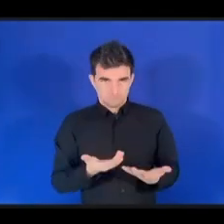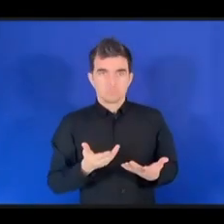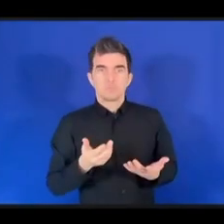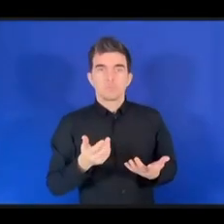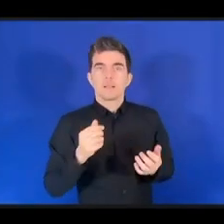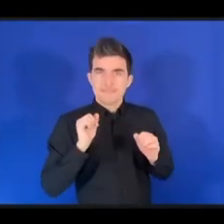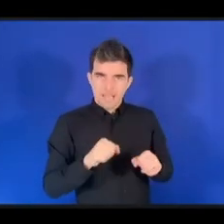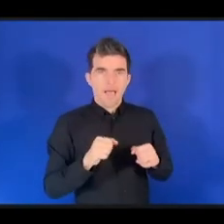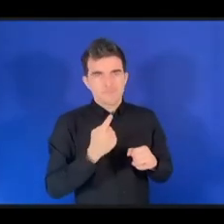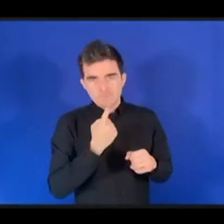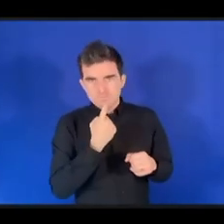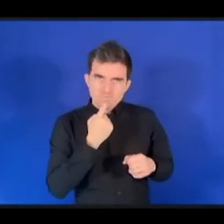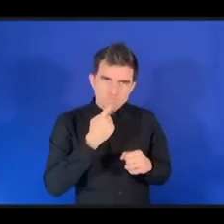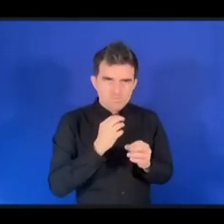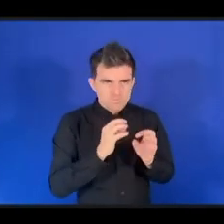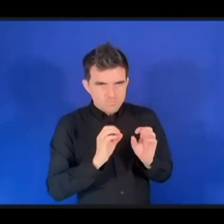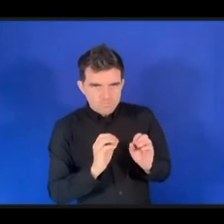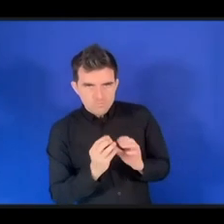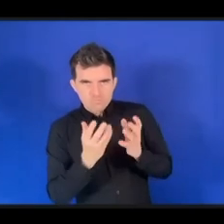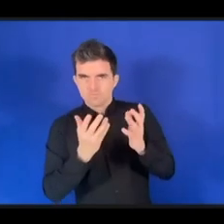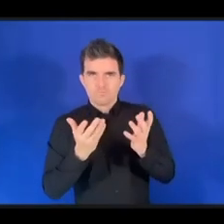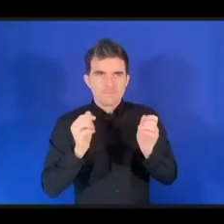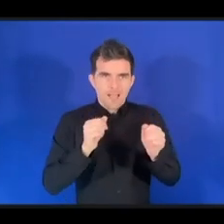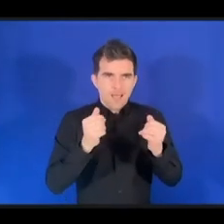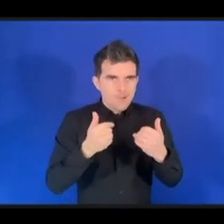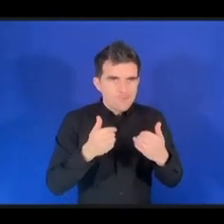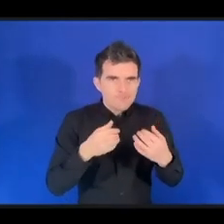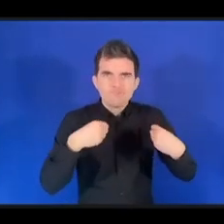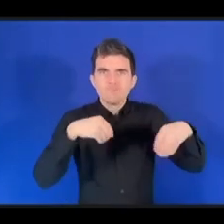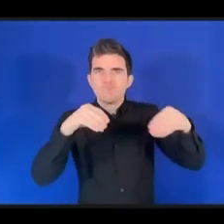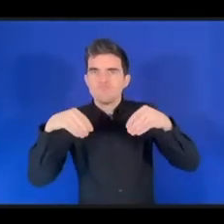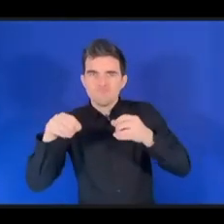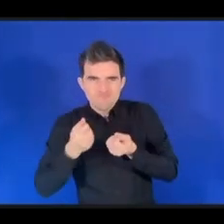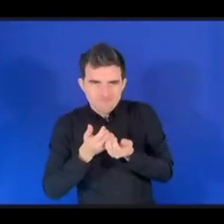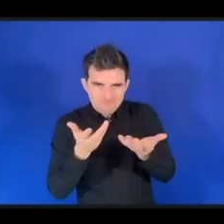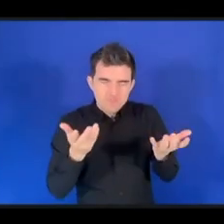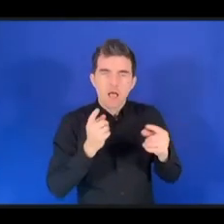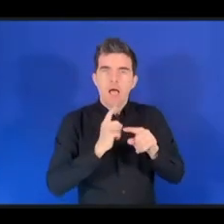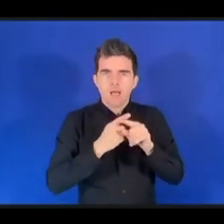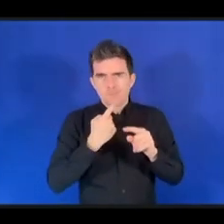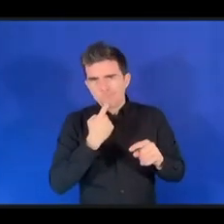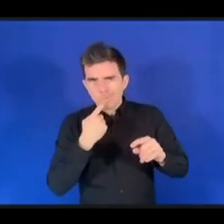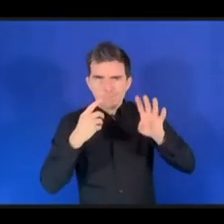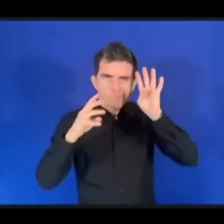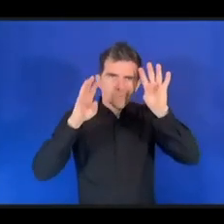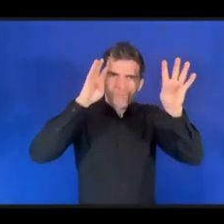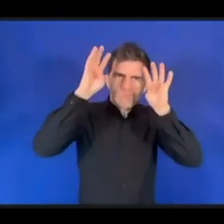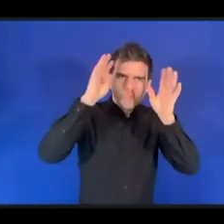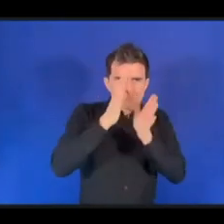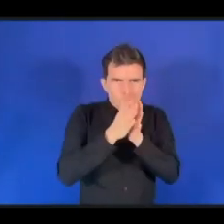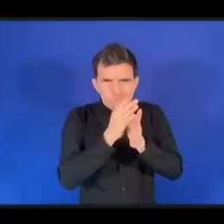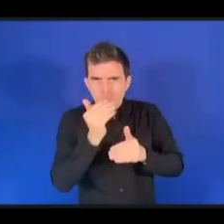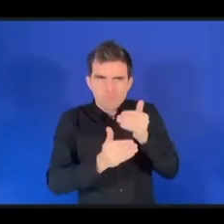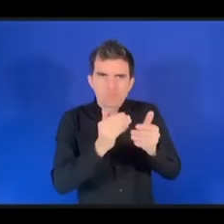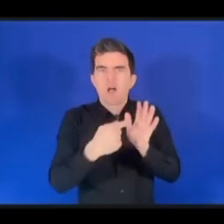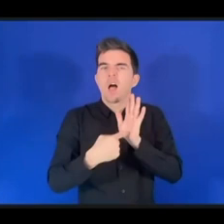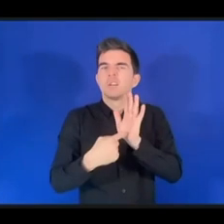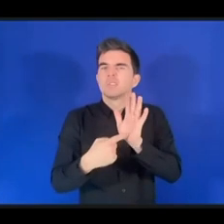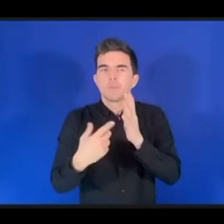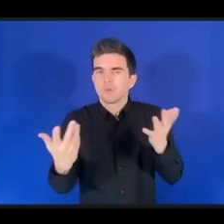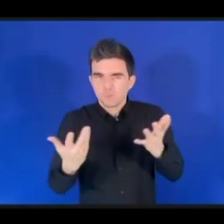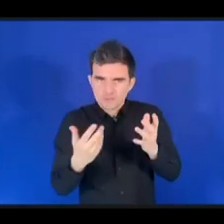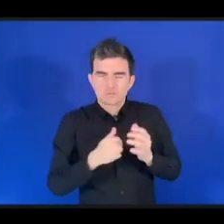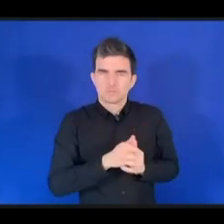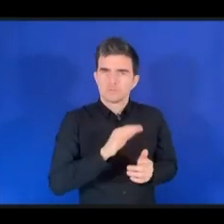но и инновационный подход нашего города. К примеру, в Киото производство